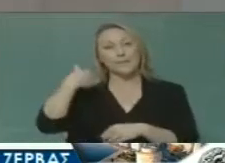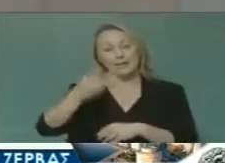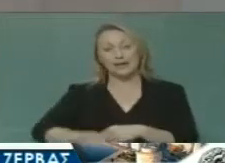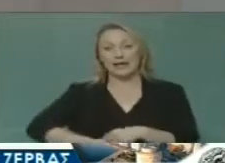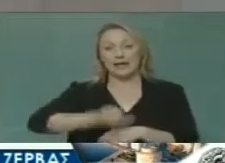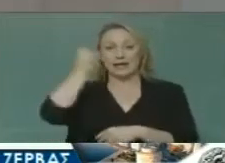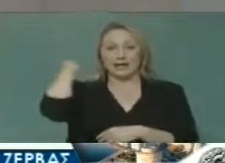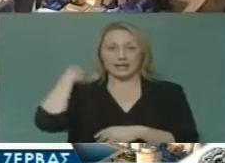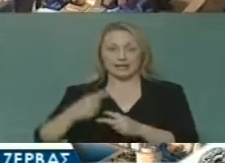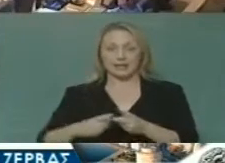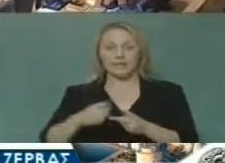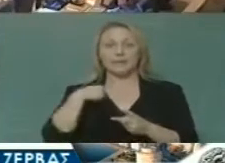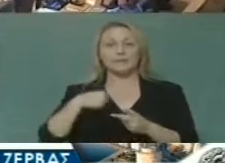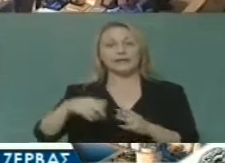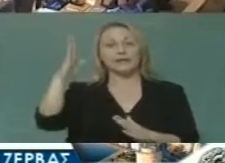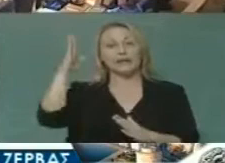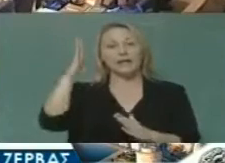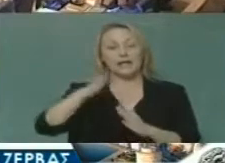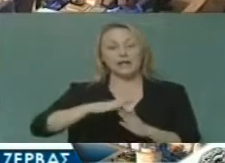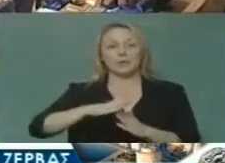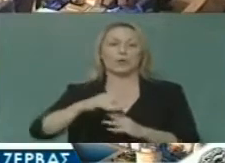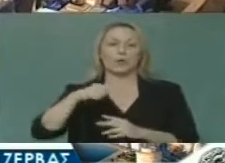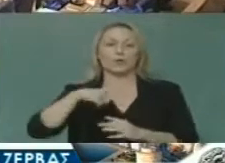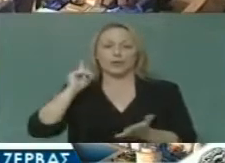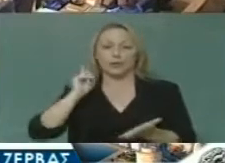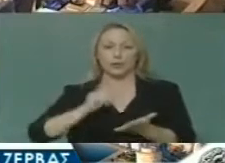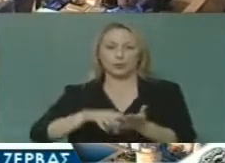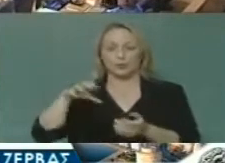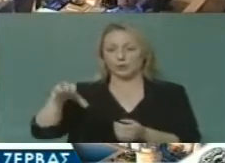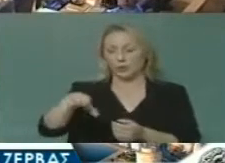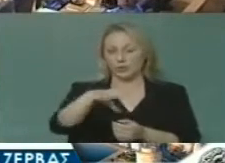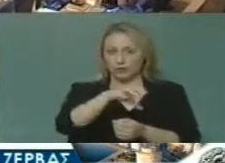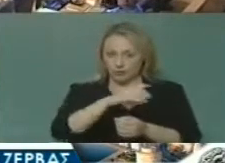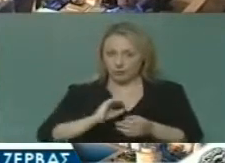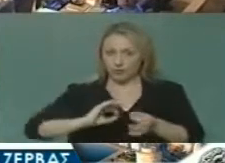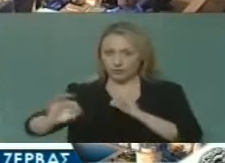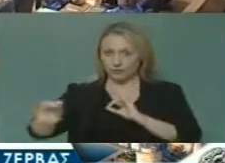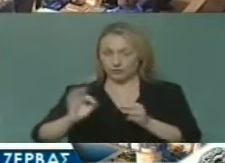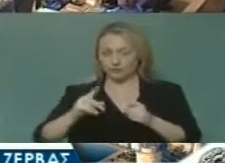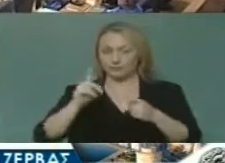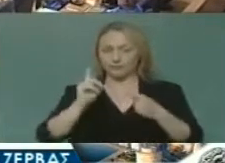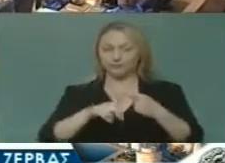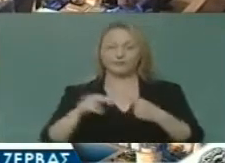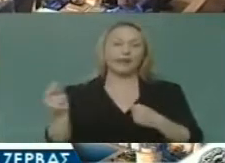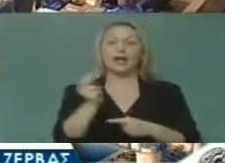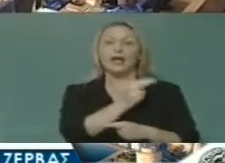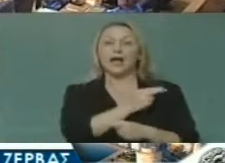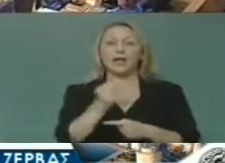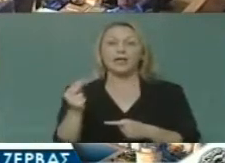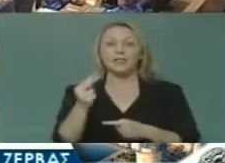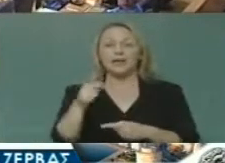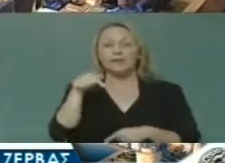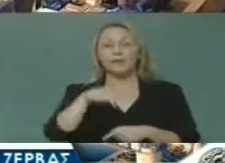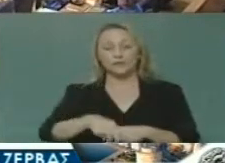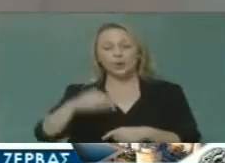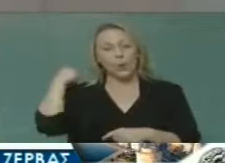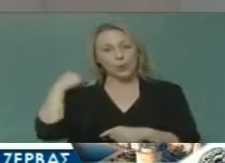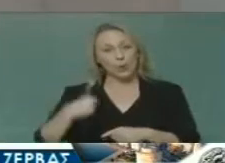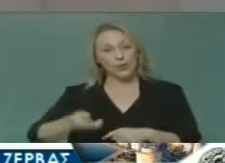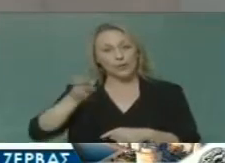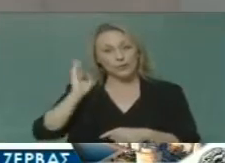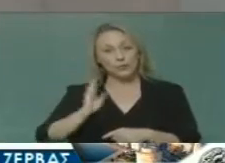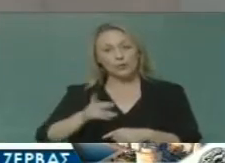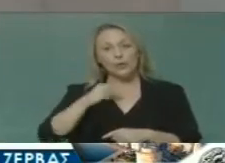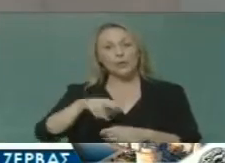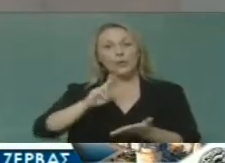οι πρόεδροι των νομικών προσώπων να σαναλύσουν το πρόγραμμα αυτό πρώτον για την ανάκτηση της ασφαλιστικής ενημερότητας. Ναι, όταν